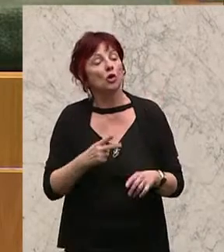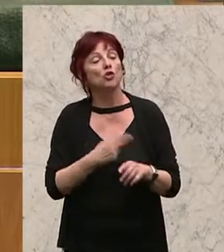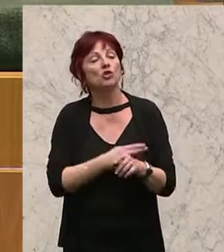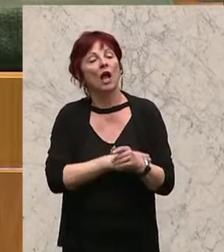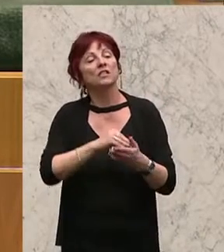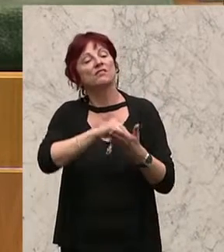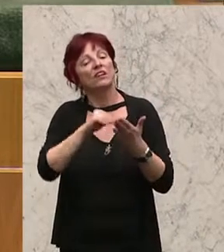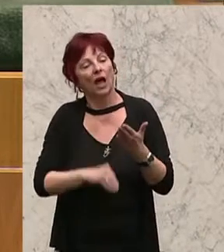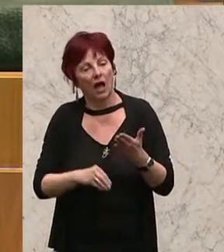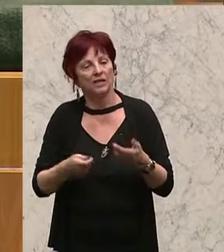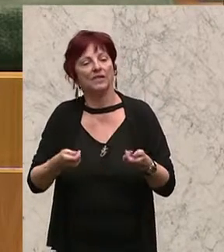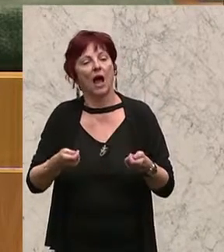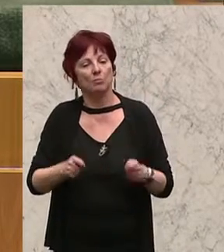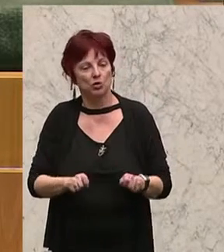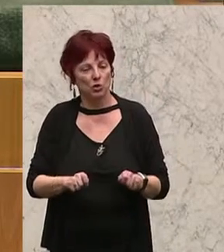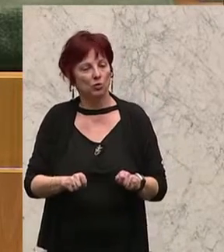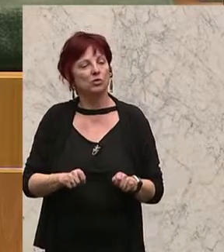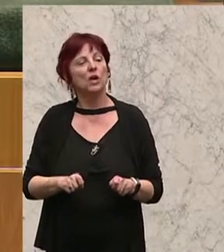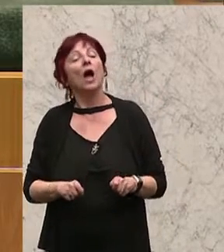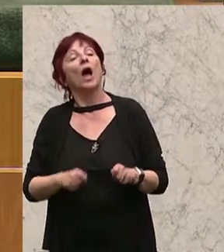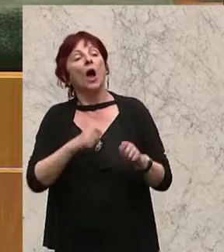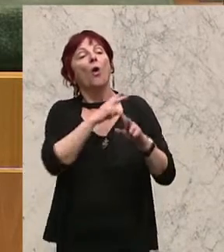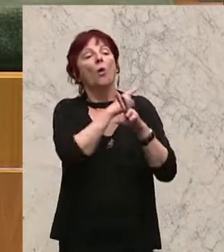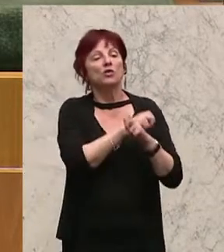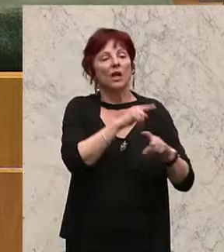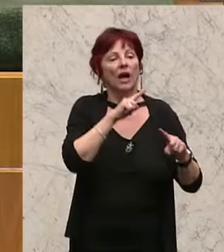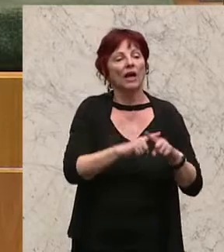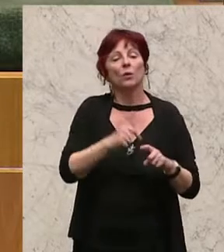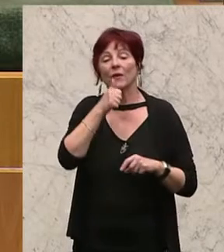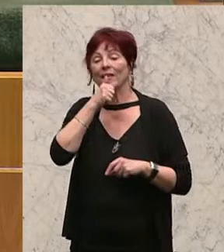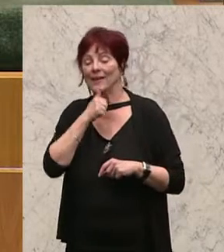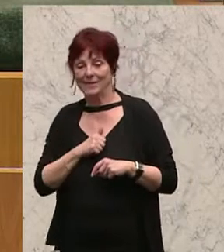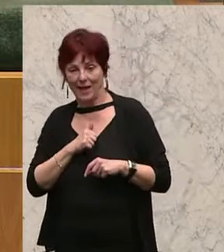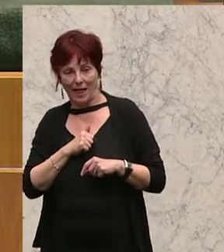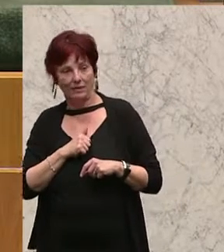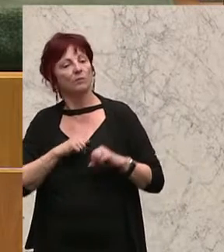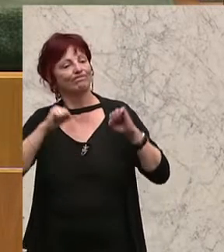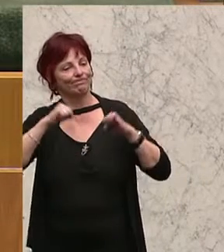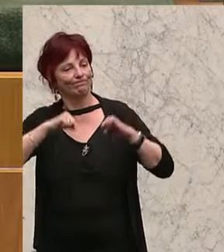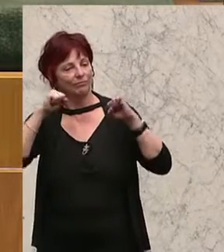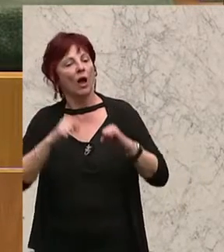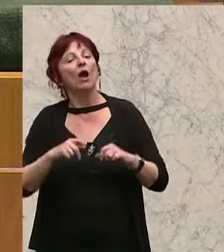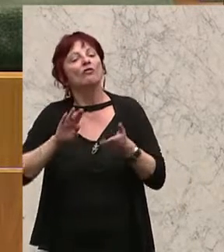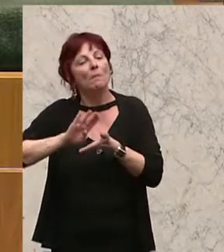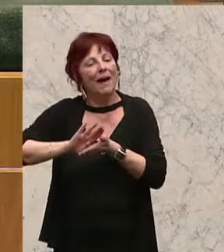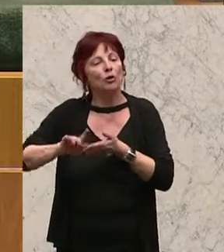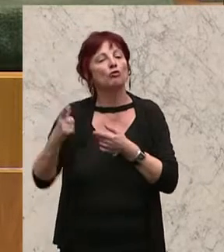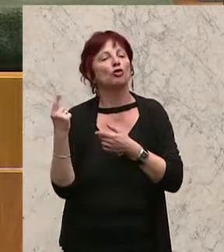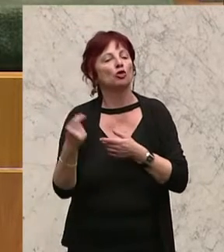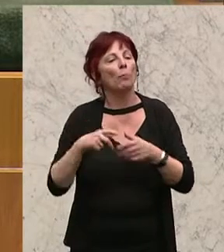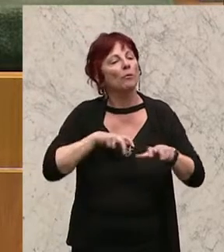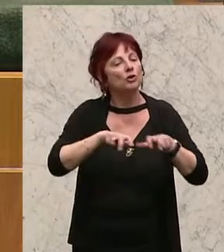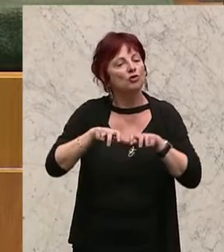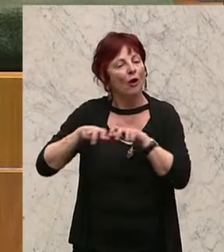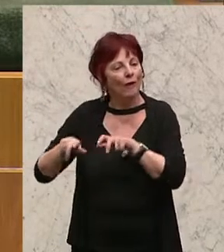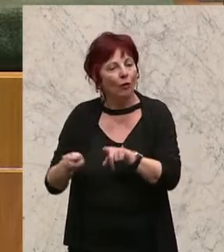Staatsvertrages, Abkommen zwischen der Republik Österreich und Island zur Vermeidung der Doppelbesteuerung und zur Verhinderung